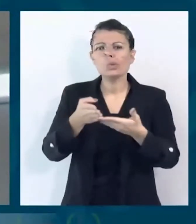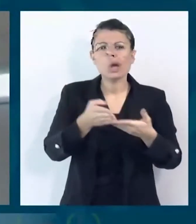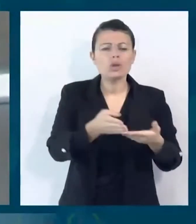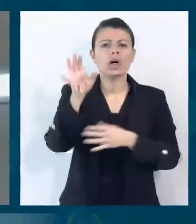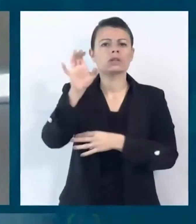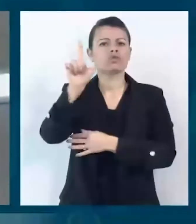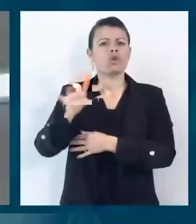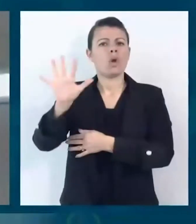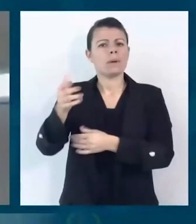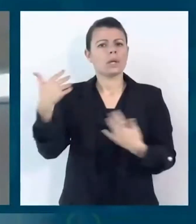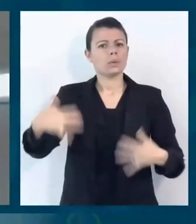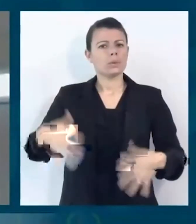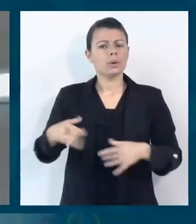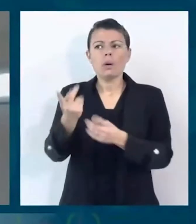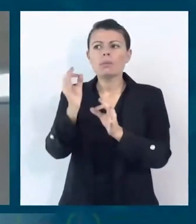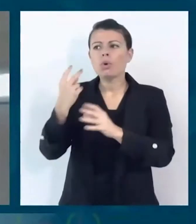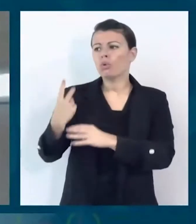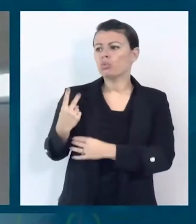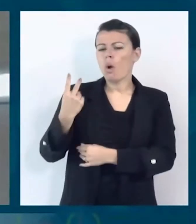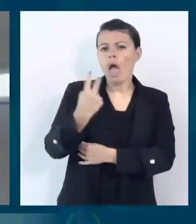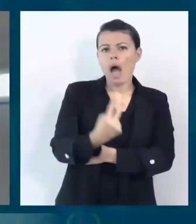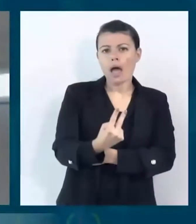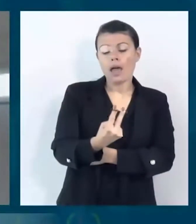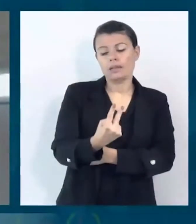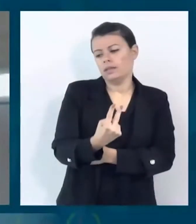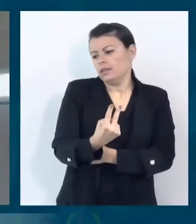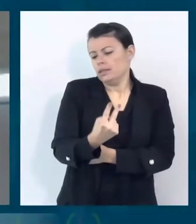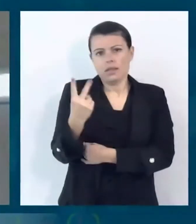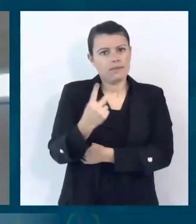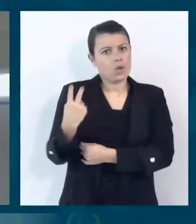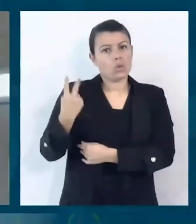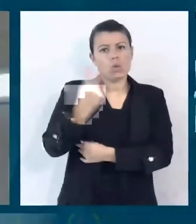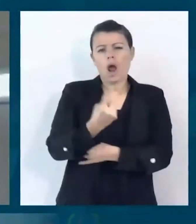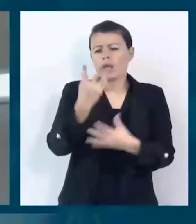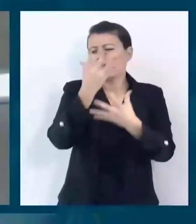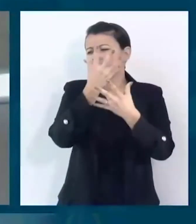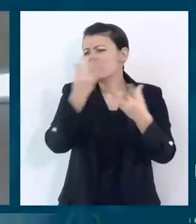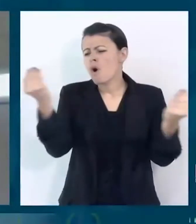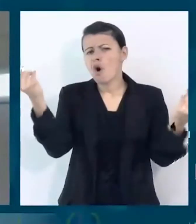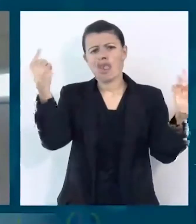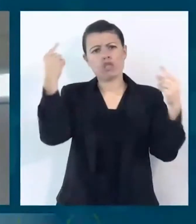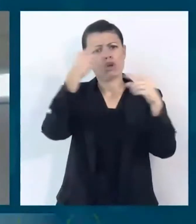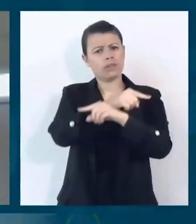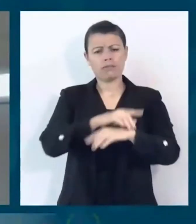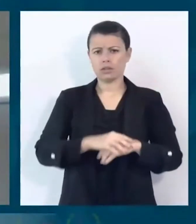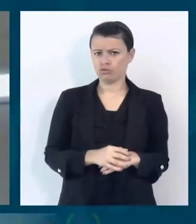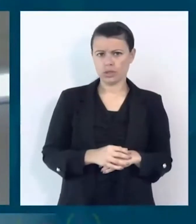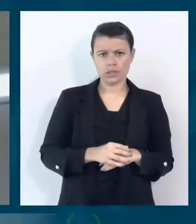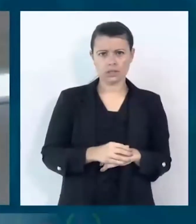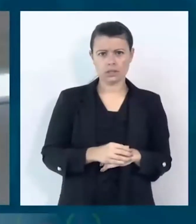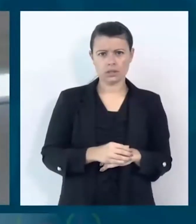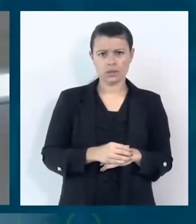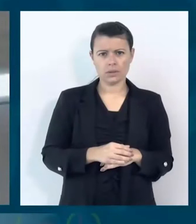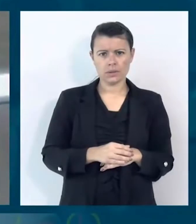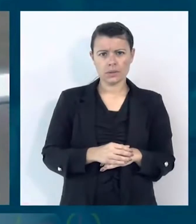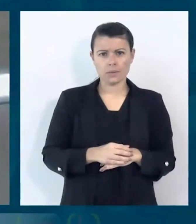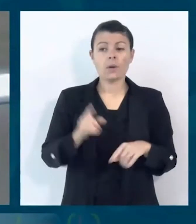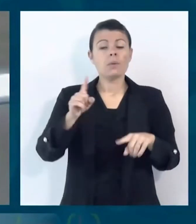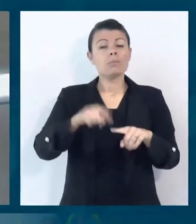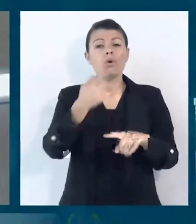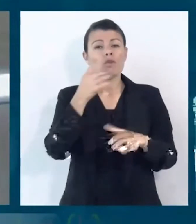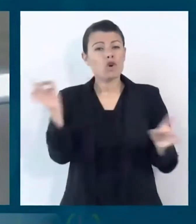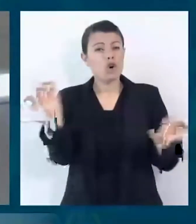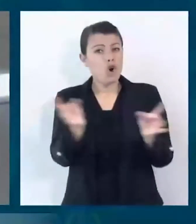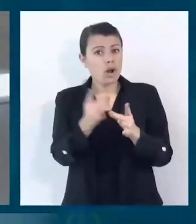questi due anni molto molto difficili. Vorrei anche approfittare di questa occasione